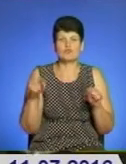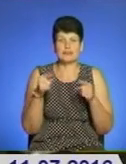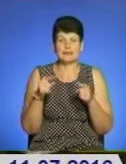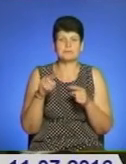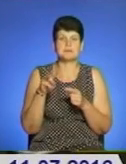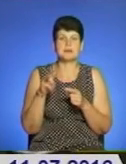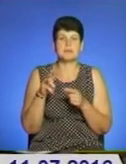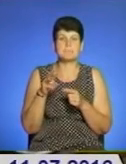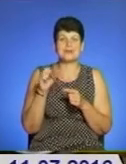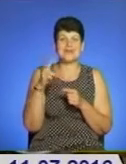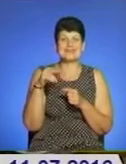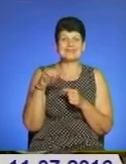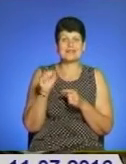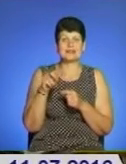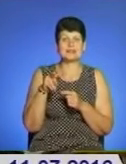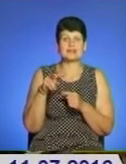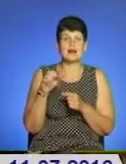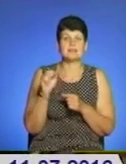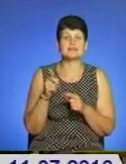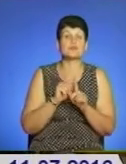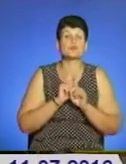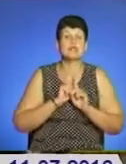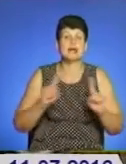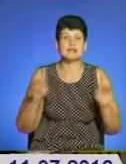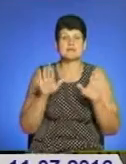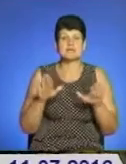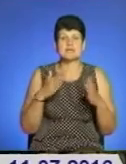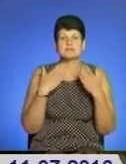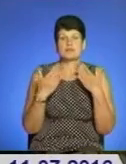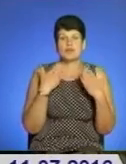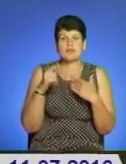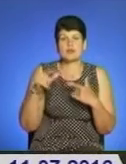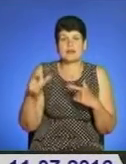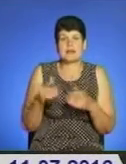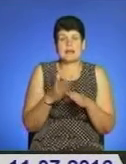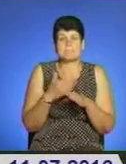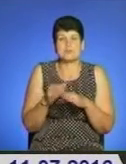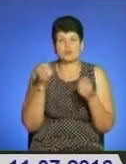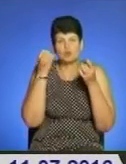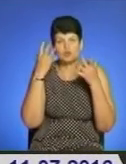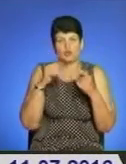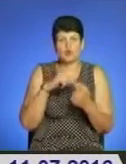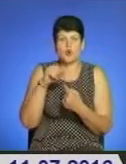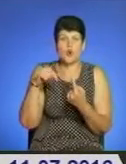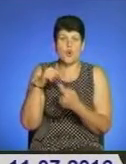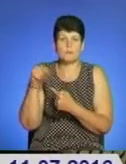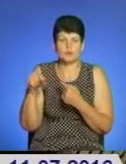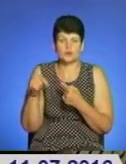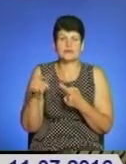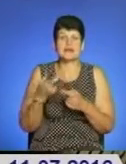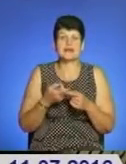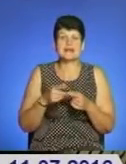лабораторії «Медіалаб». Це унікальні місця спілкування молодих людей та міжкультурного обміну. Лабораторії відкриті для відвідування.